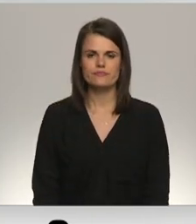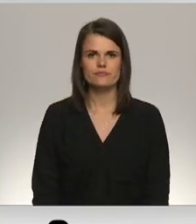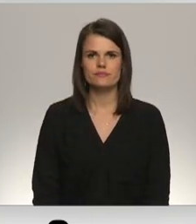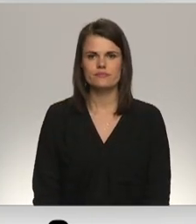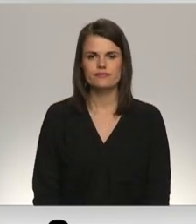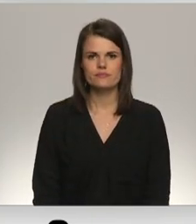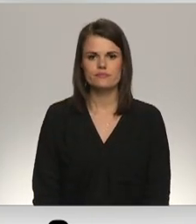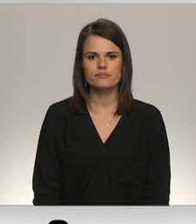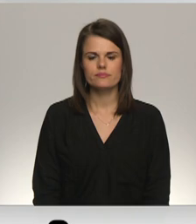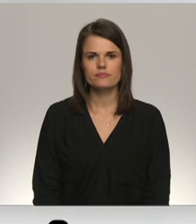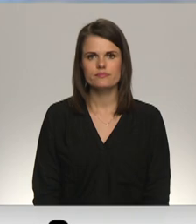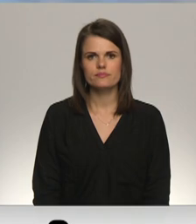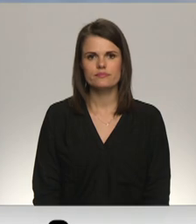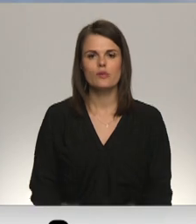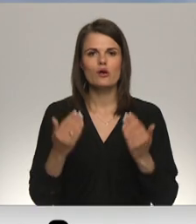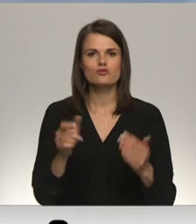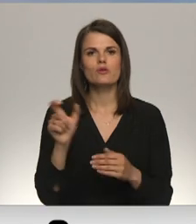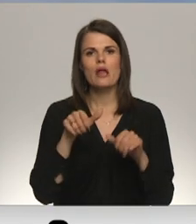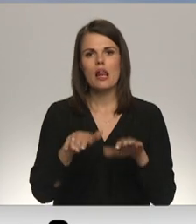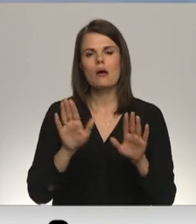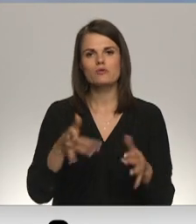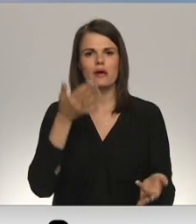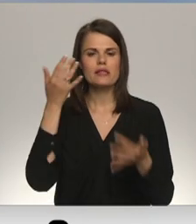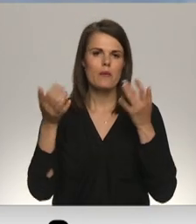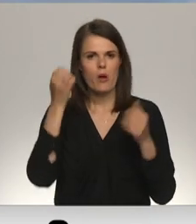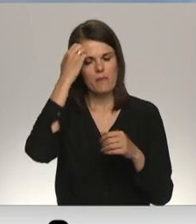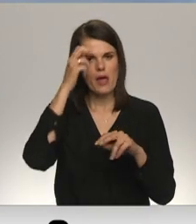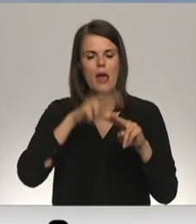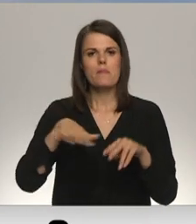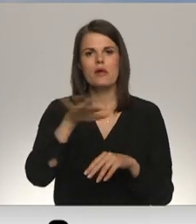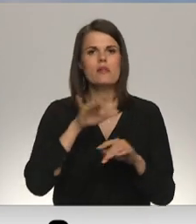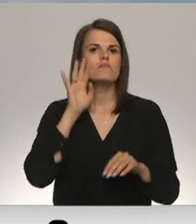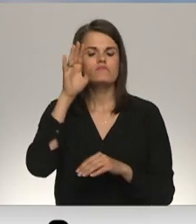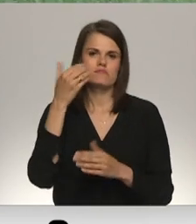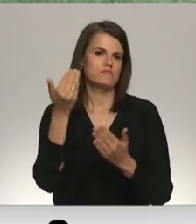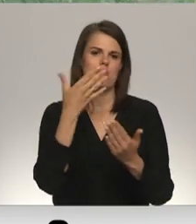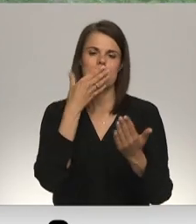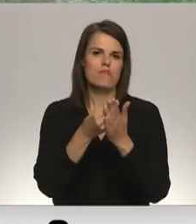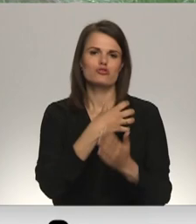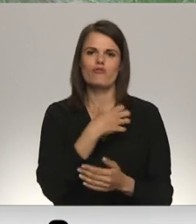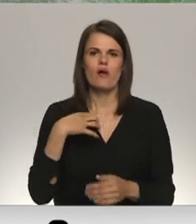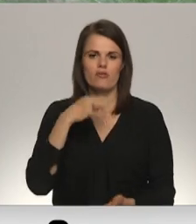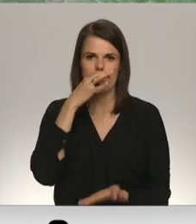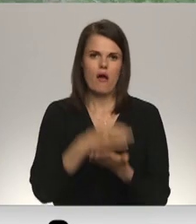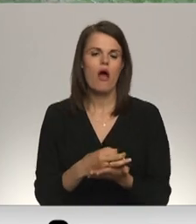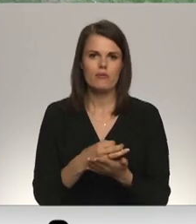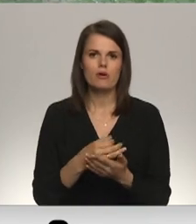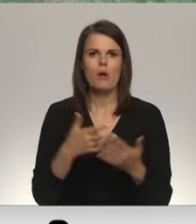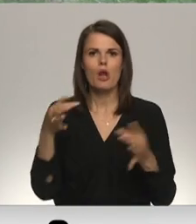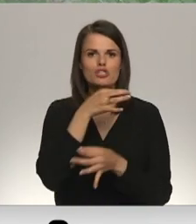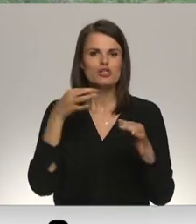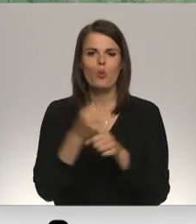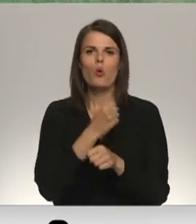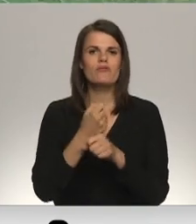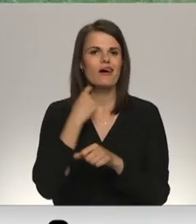gadījumā individuāli. Šobrīd lēmums par demontēto piemenekļu nākotni ir pašvaldība rokās. Notiek plašas diskusijas, ko iesāk ar